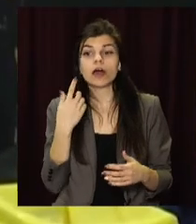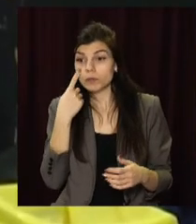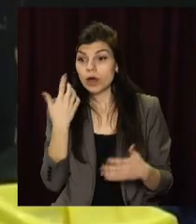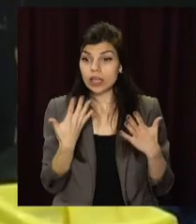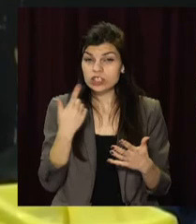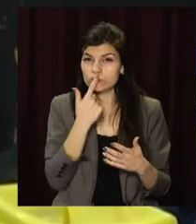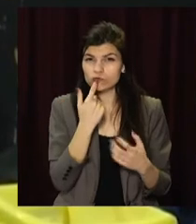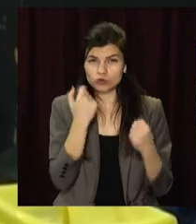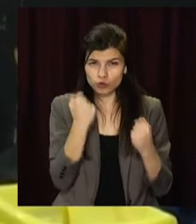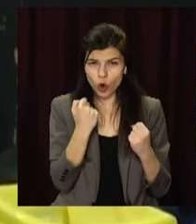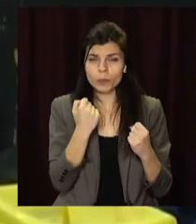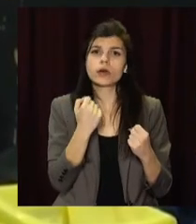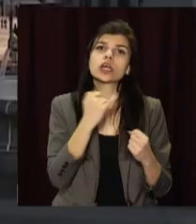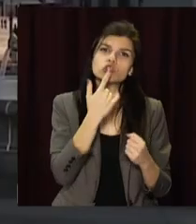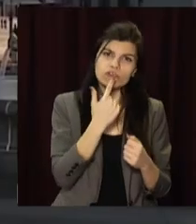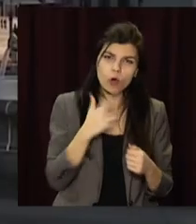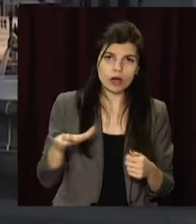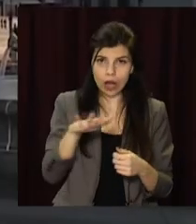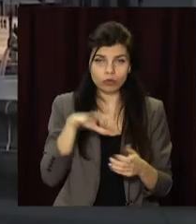в червоні і темно-червоні райони.